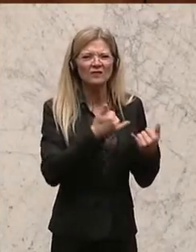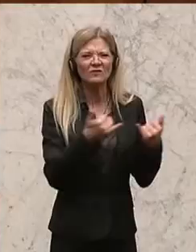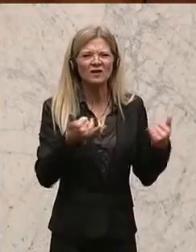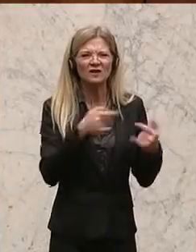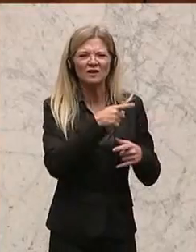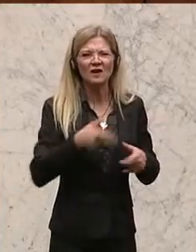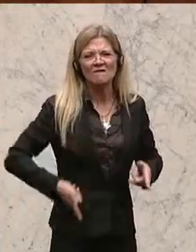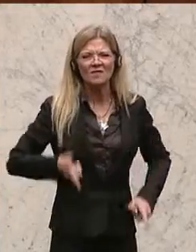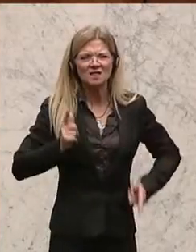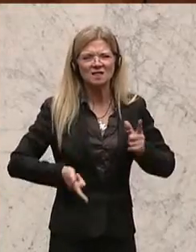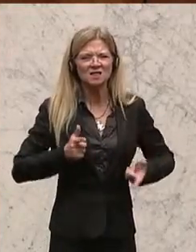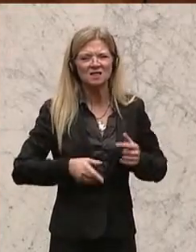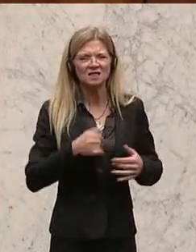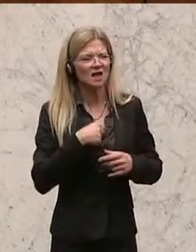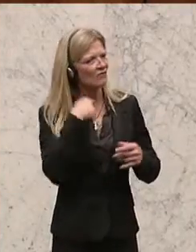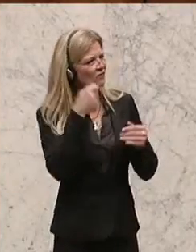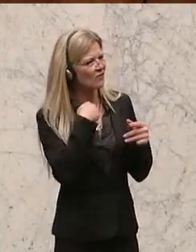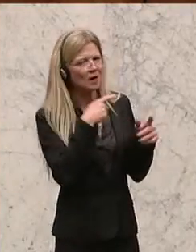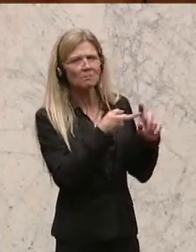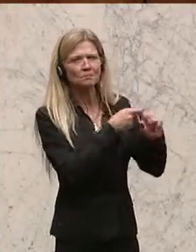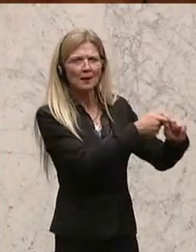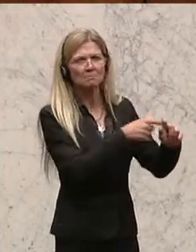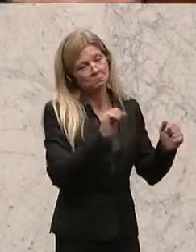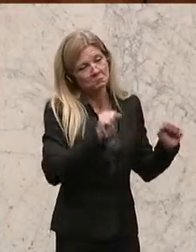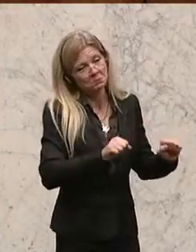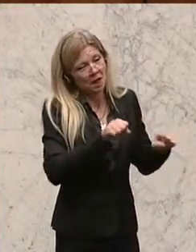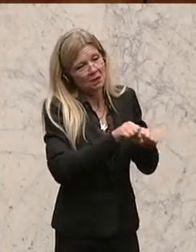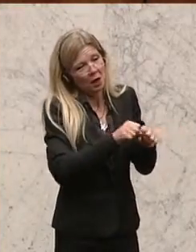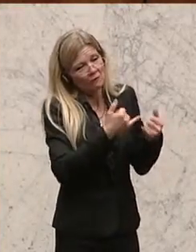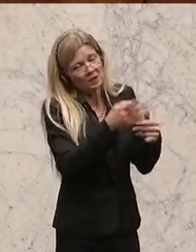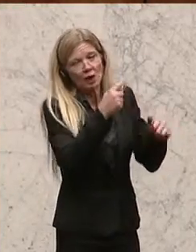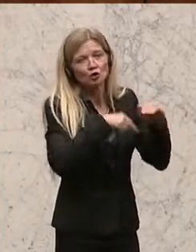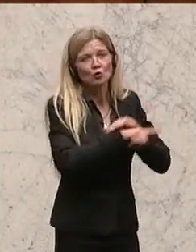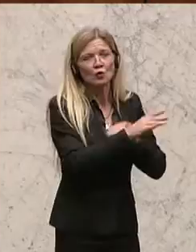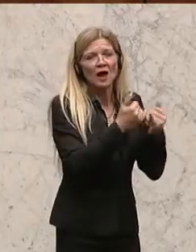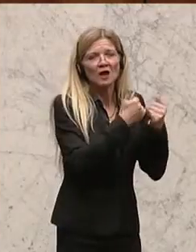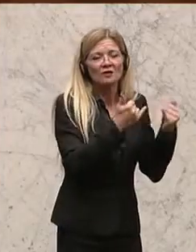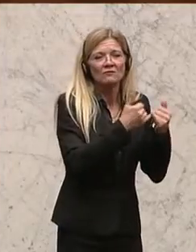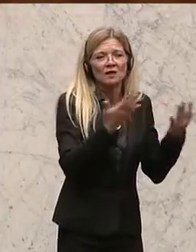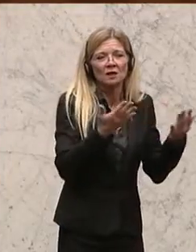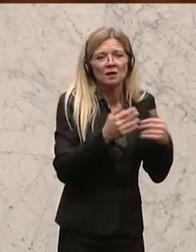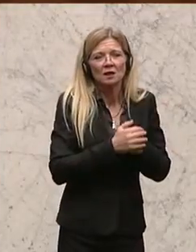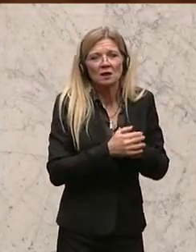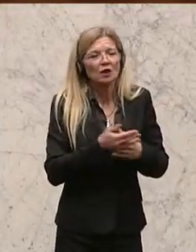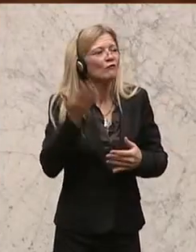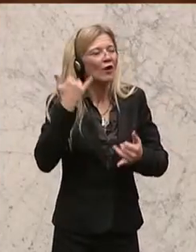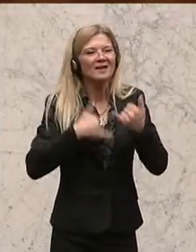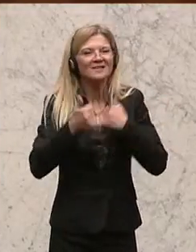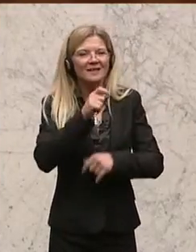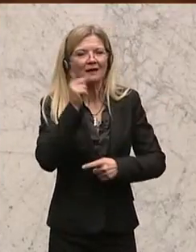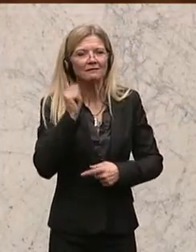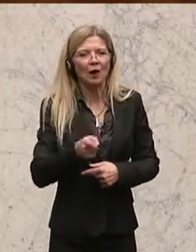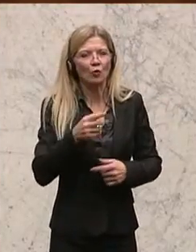Zugang, wie man sich dem Finanzausgleich widmen kann, nur das ist ein Zugang der Apatschenkriege aus dem vorigen Jahrtausend und bringt uns keinen Millimeter weit. Das ist nämlich